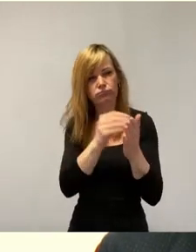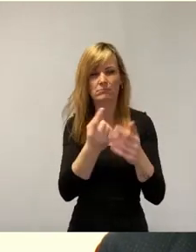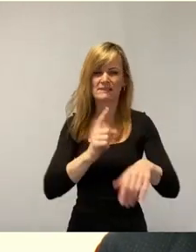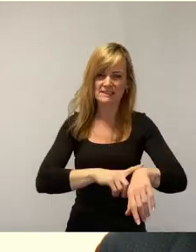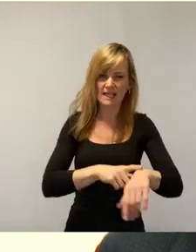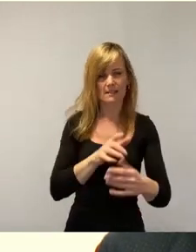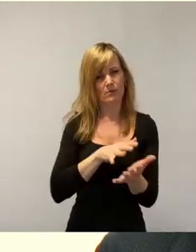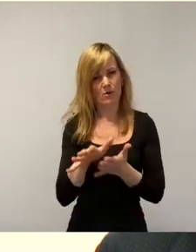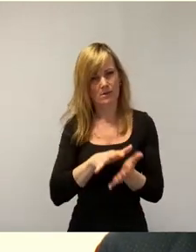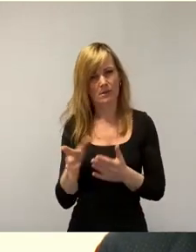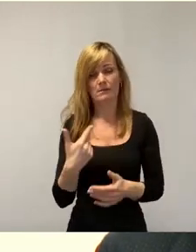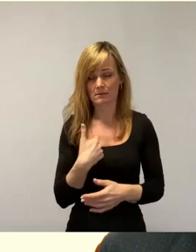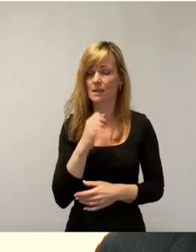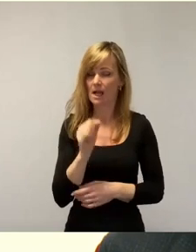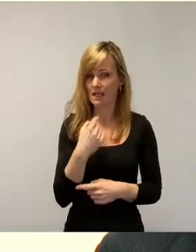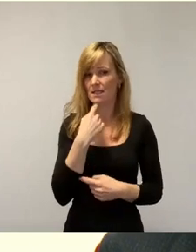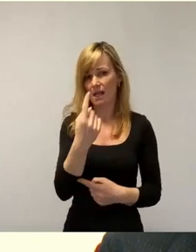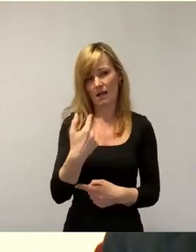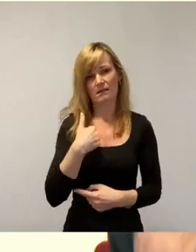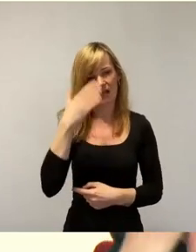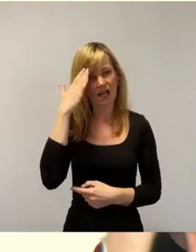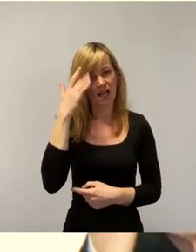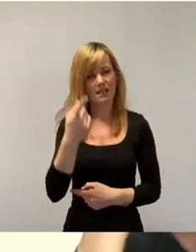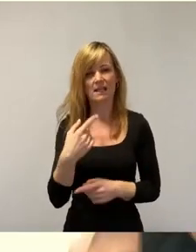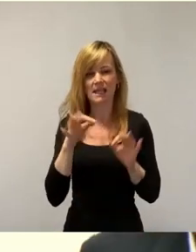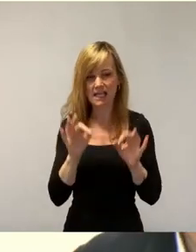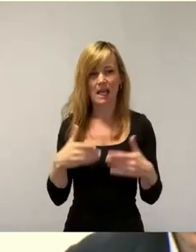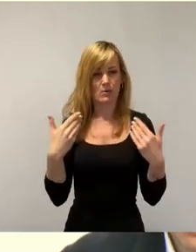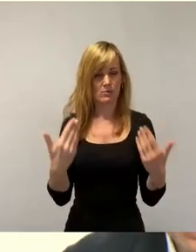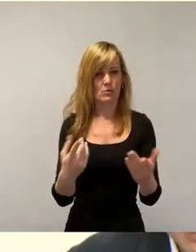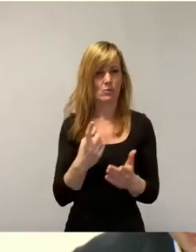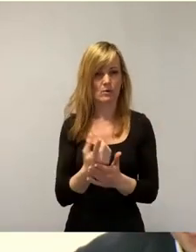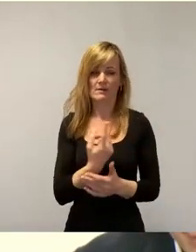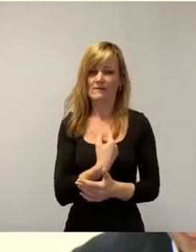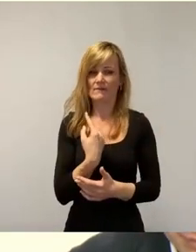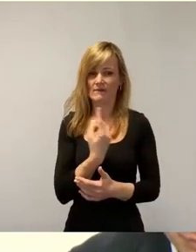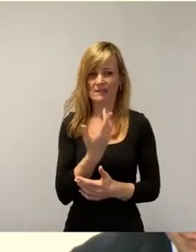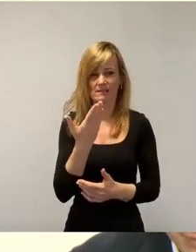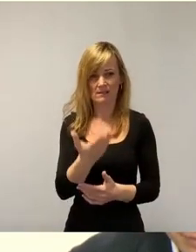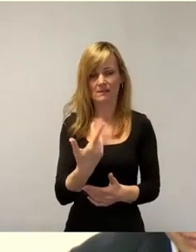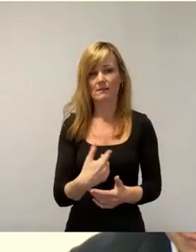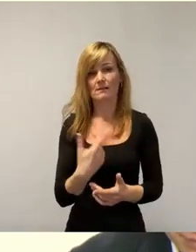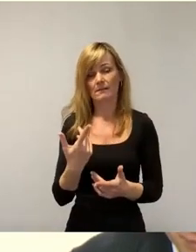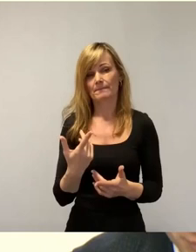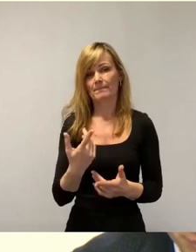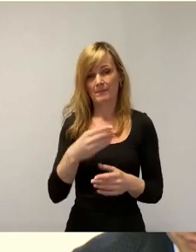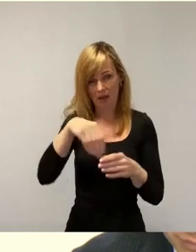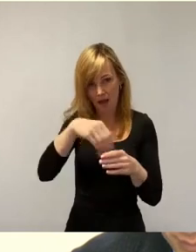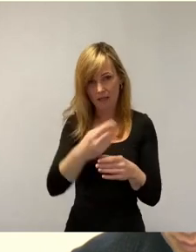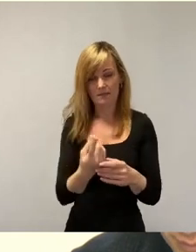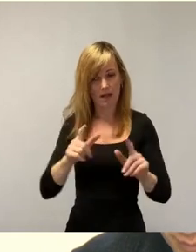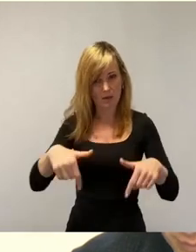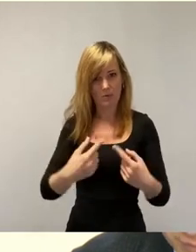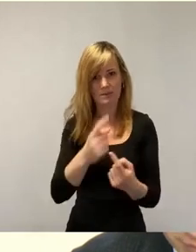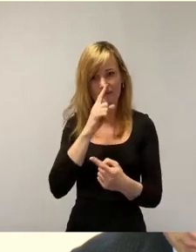ich sage Ihnen, nach meiner Kenntnis sind wir dann genau dort in der Initiierung der Karte, wenn auch die